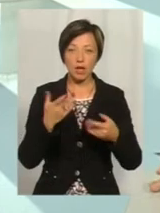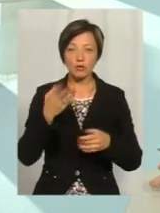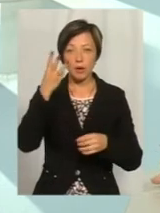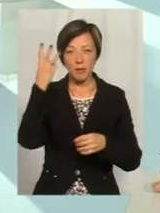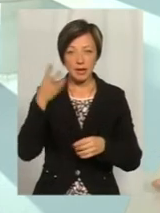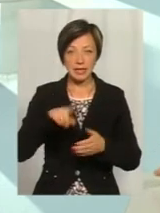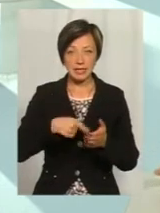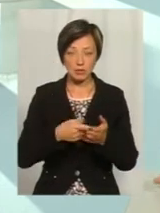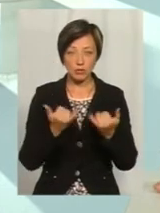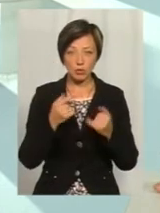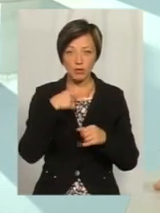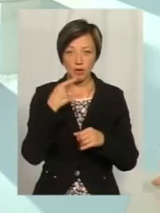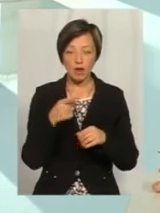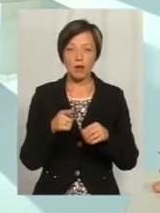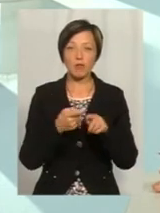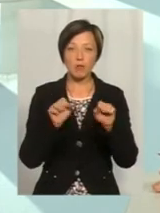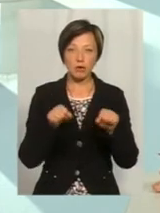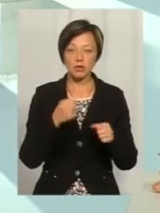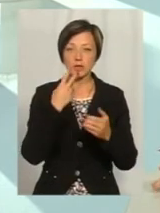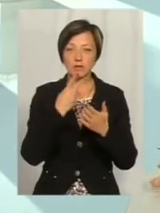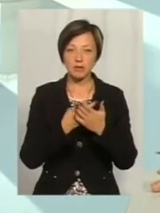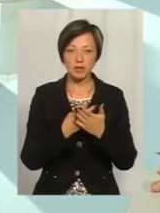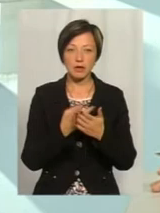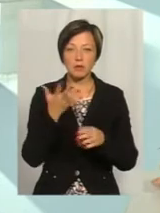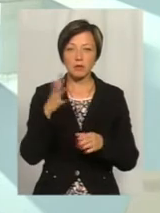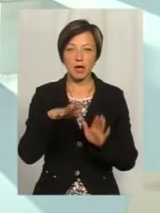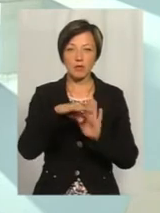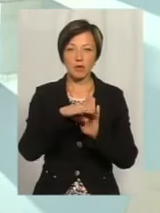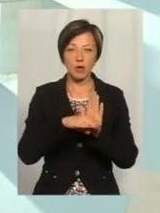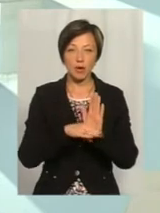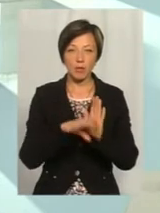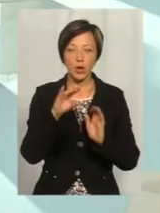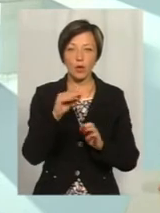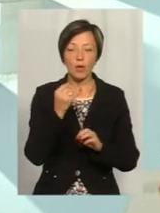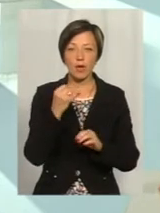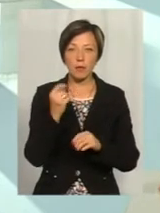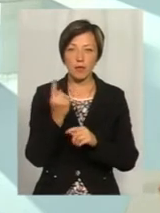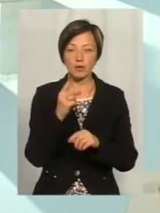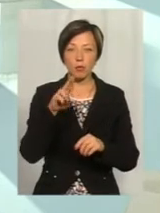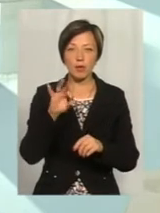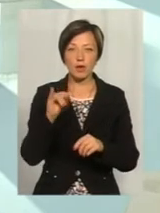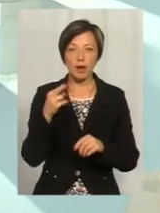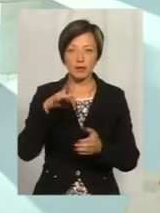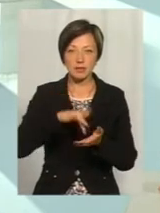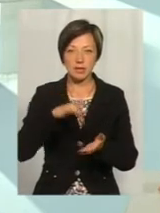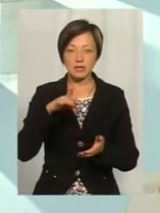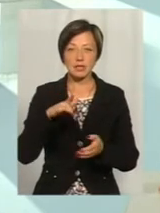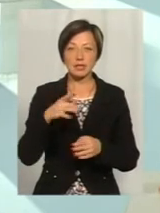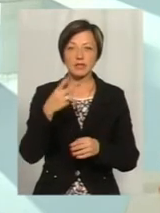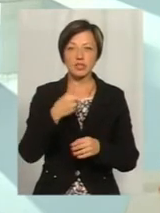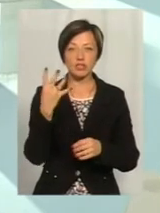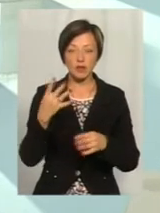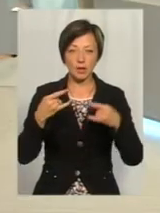Хмельницький, сьогодні в аналозі ви можете переглядати 5 програм. Це UA1, це Поділля Центр, це 24